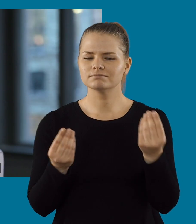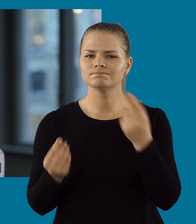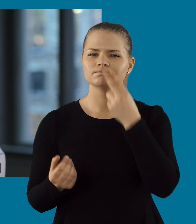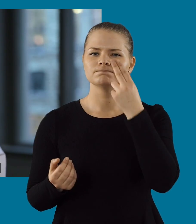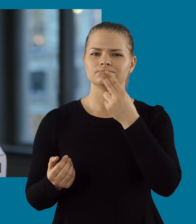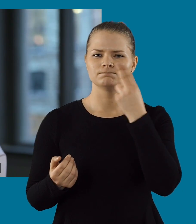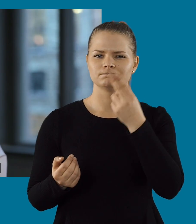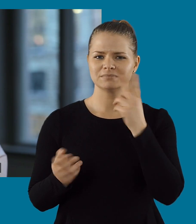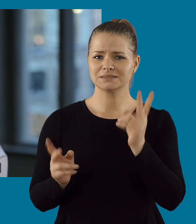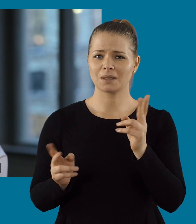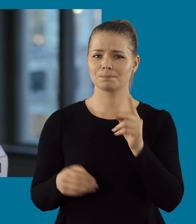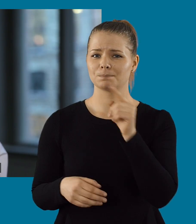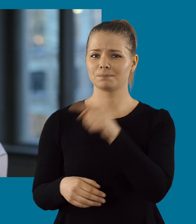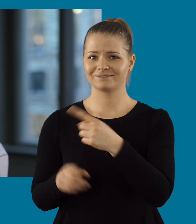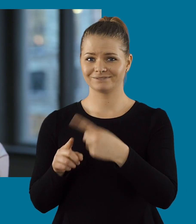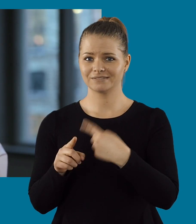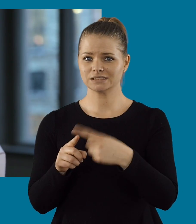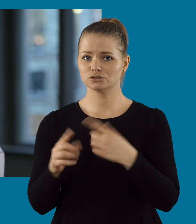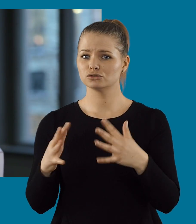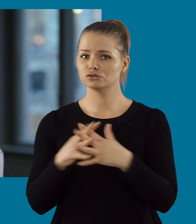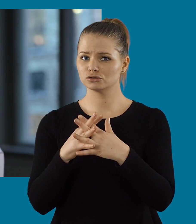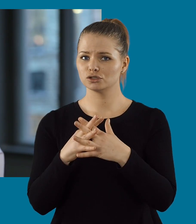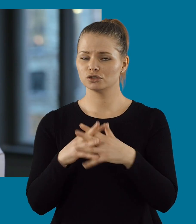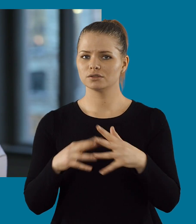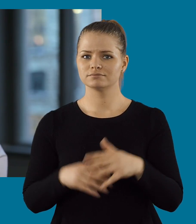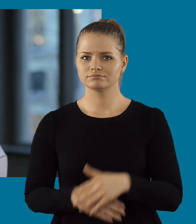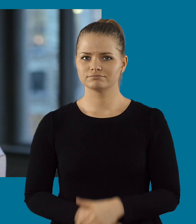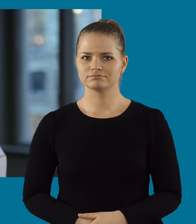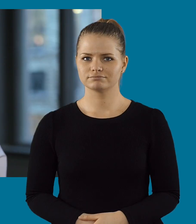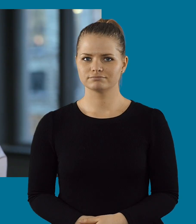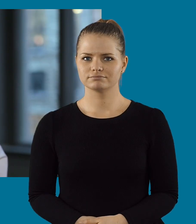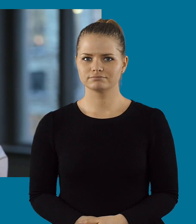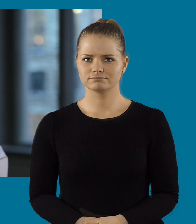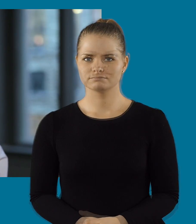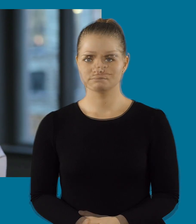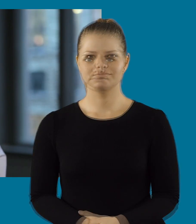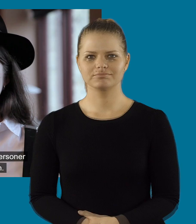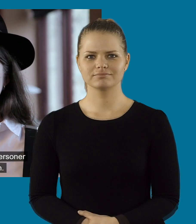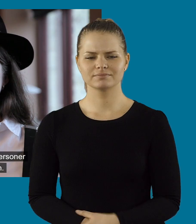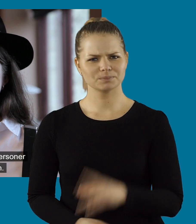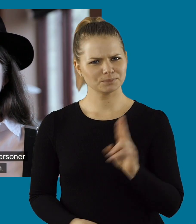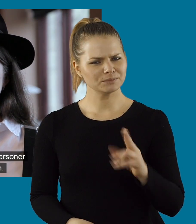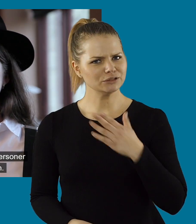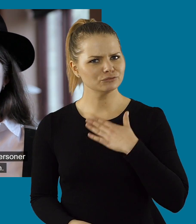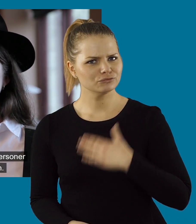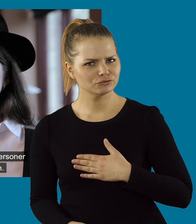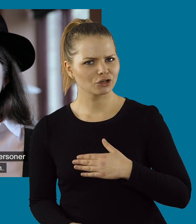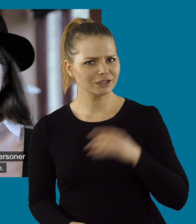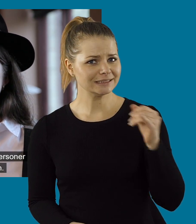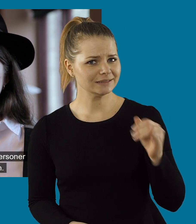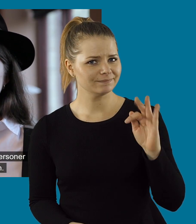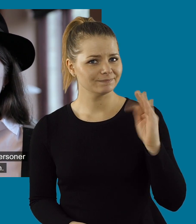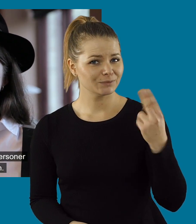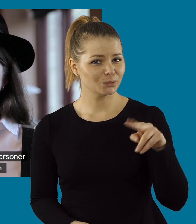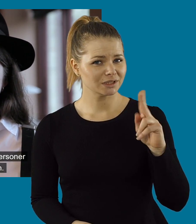sådant. Eller gå fram och ta på saker och ting. Eller känna lukter som vi gör vid Fäskerkyrka. Så det har varit